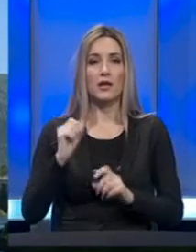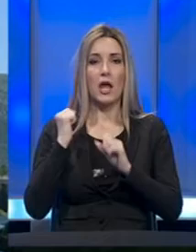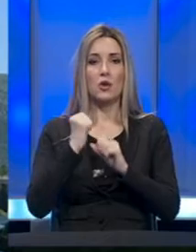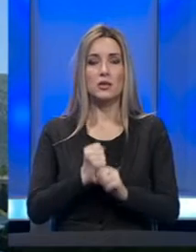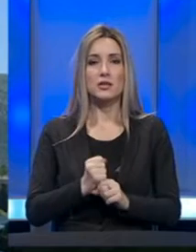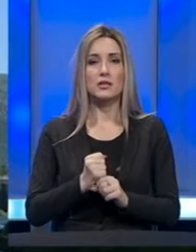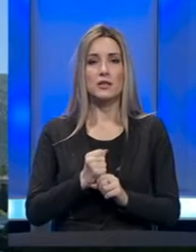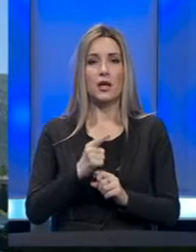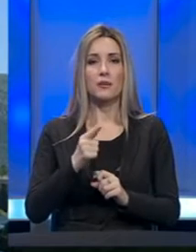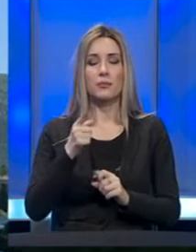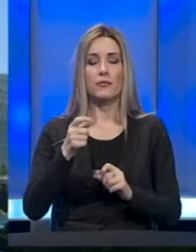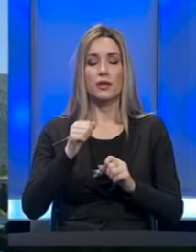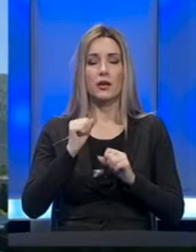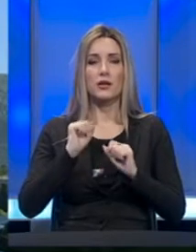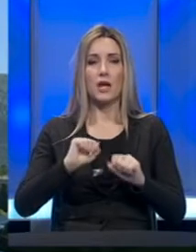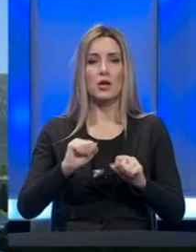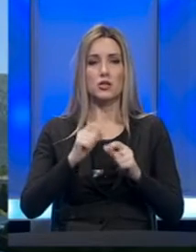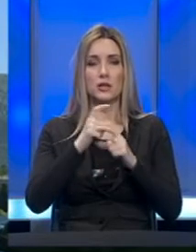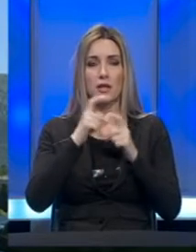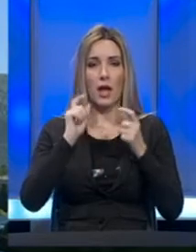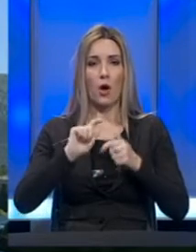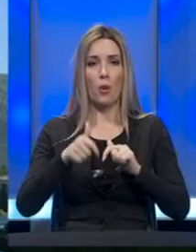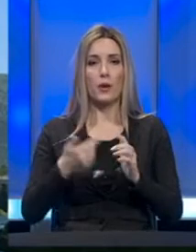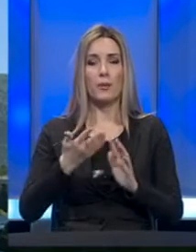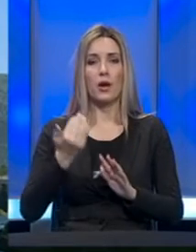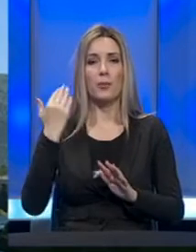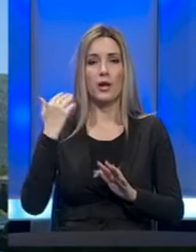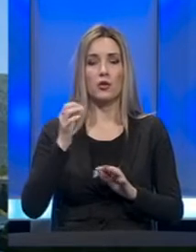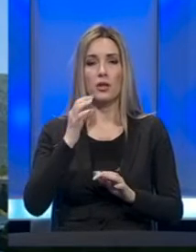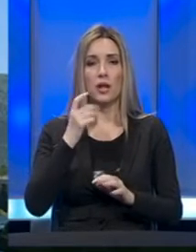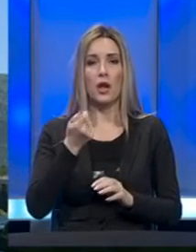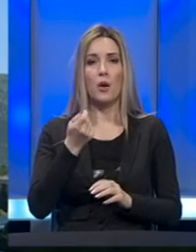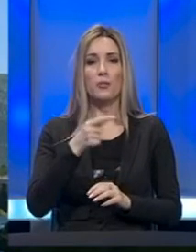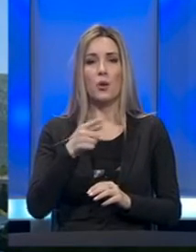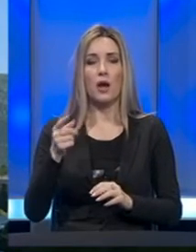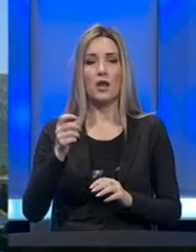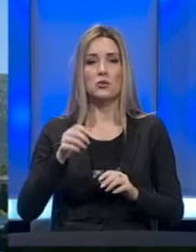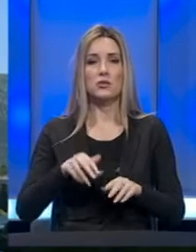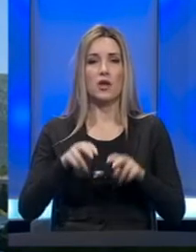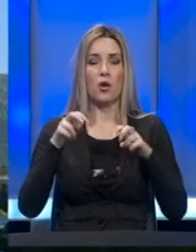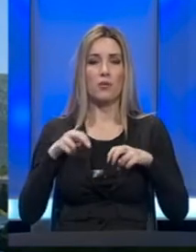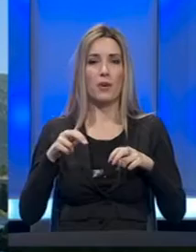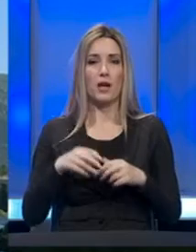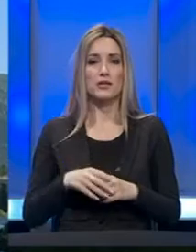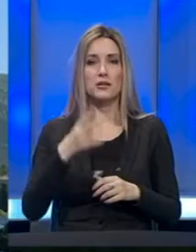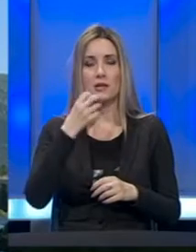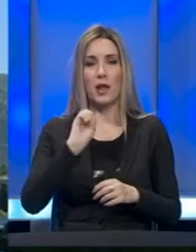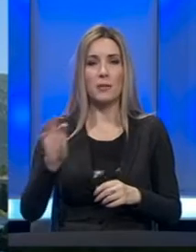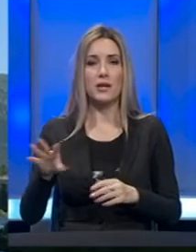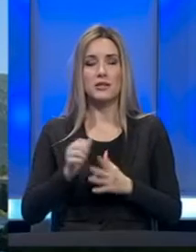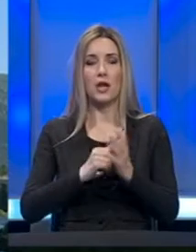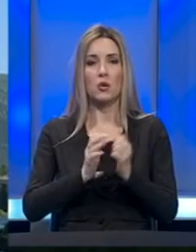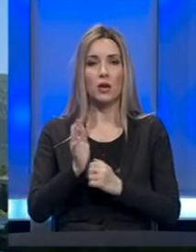se baš tako ta zaštitna oprema kao prethodnih dana, pomalo su se odbacile, da kažem, te maske i